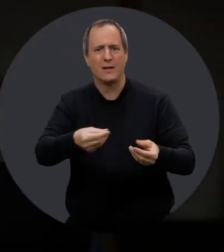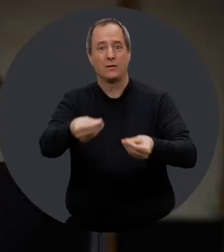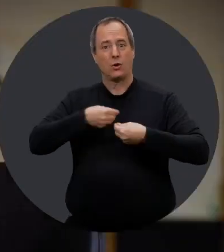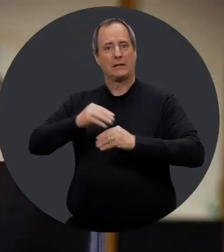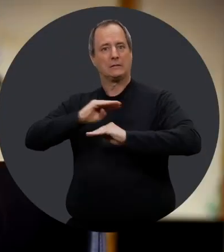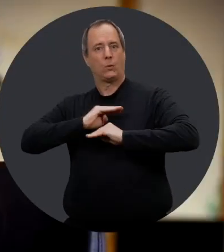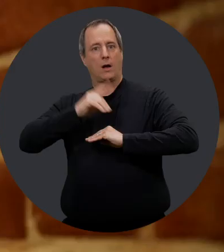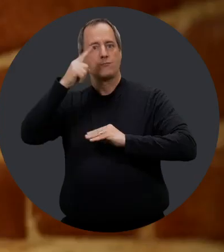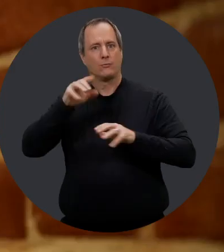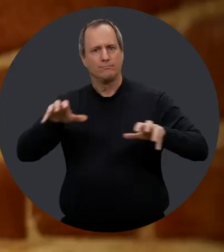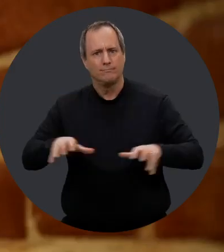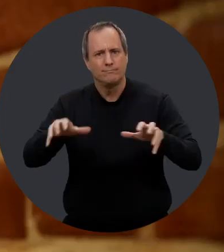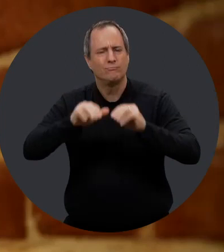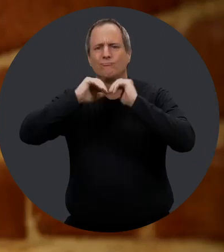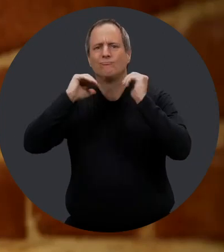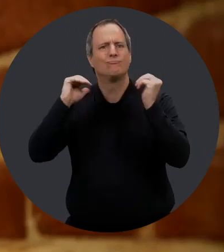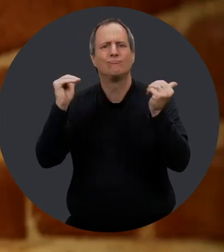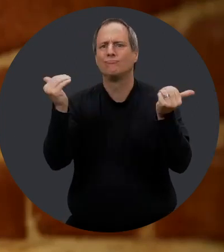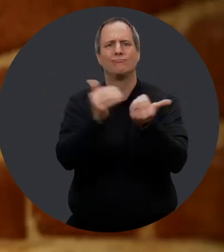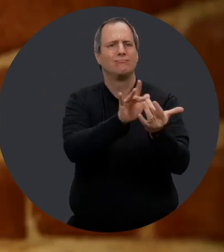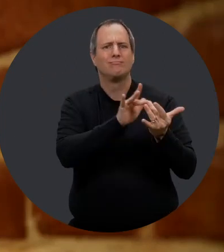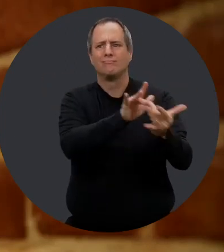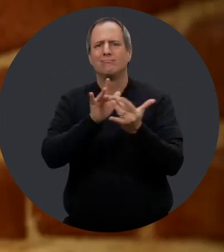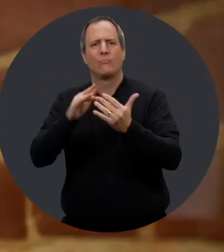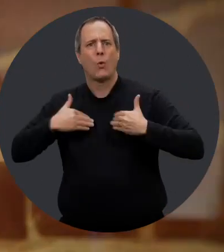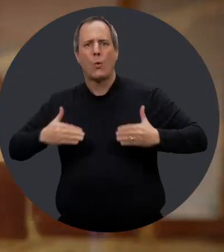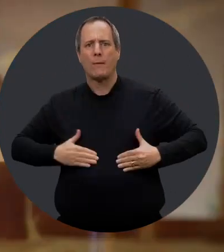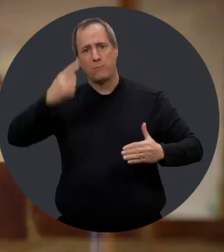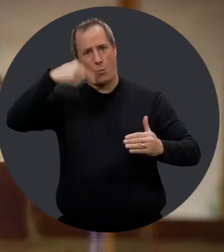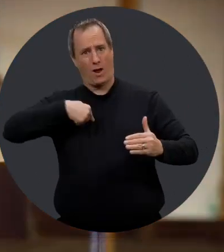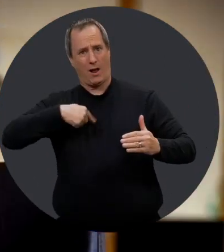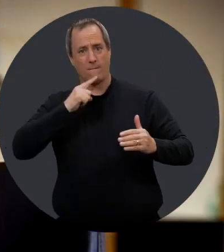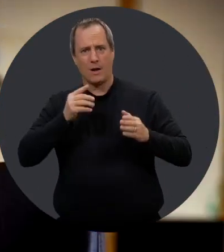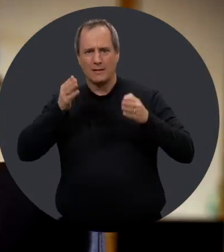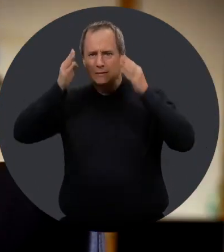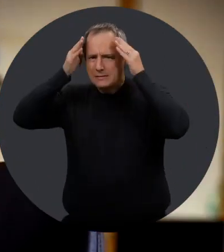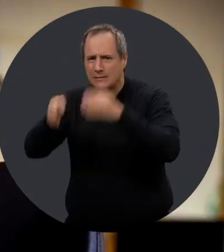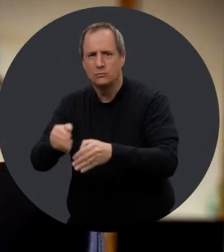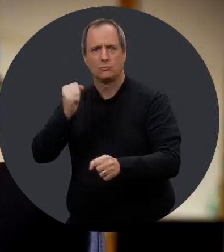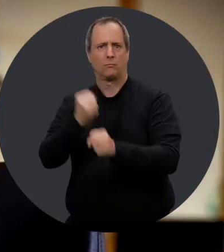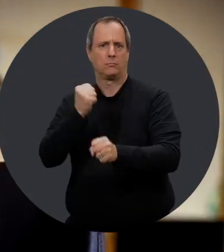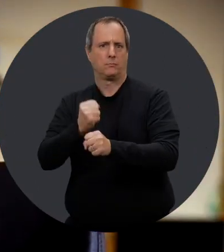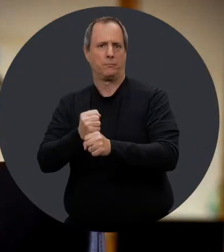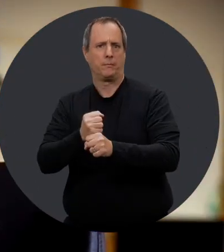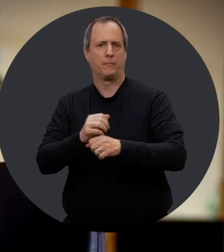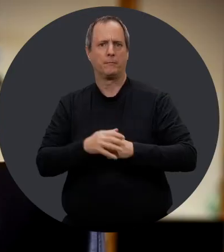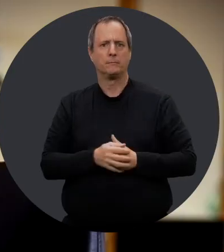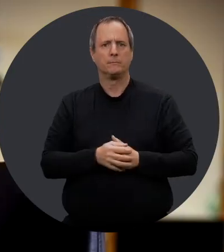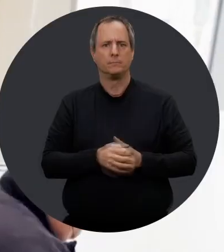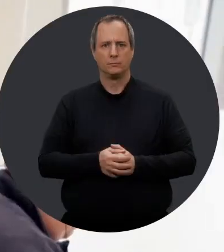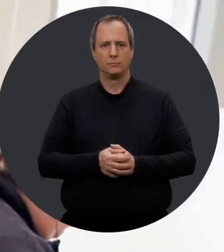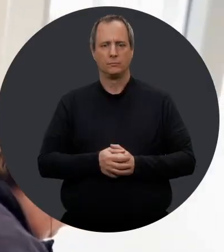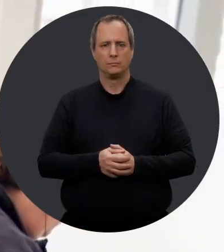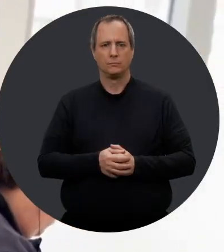passion. Et eux, me donnent une sécurité pour faire tous ces contacts-là humains pour moi, pour que je me concentre juste sur la